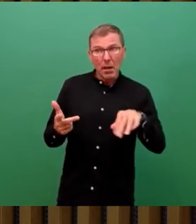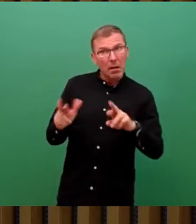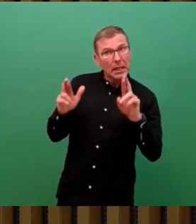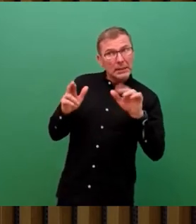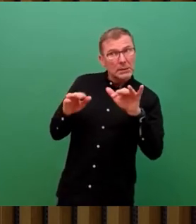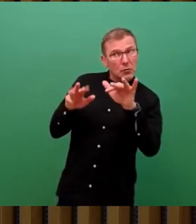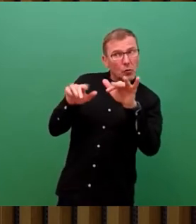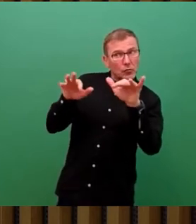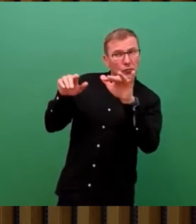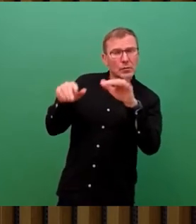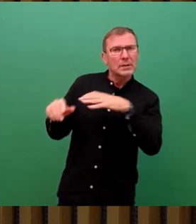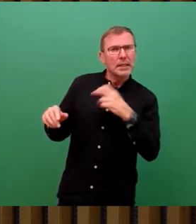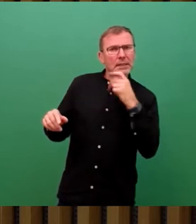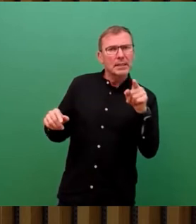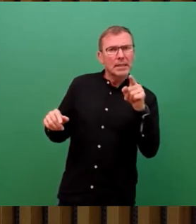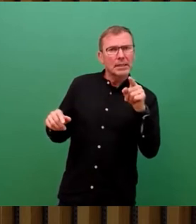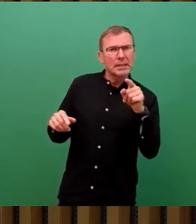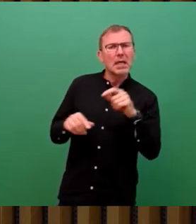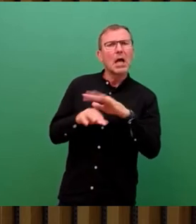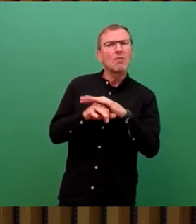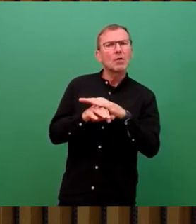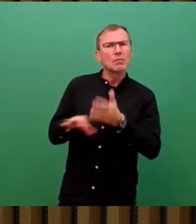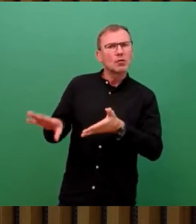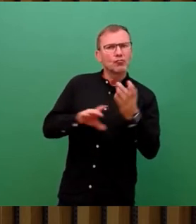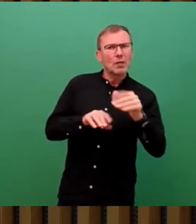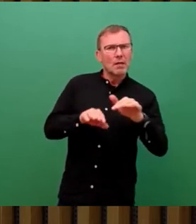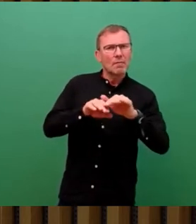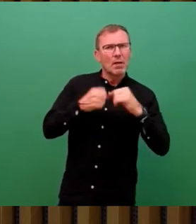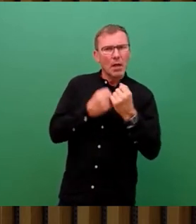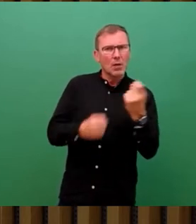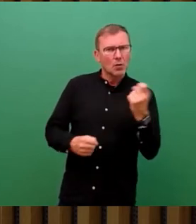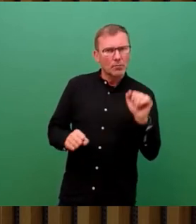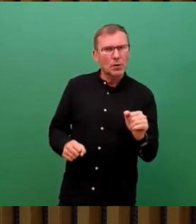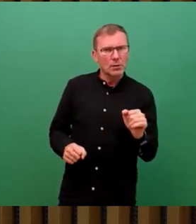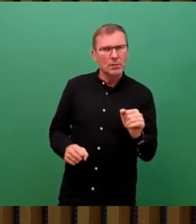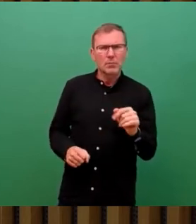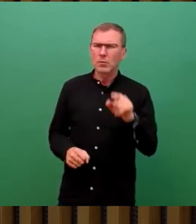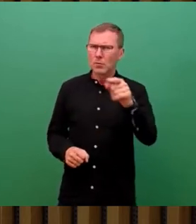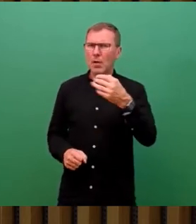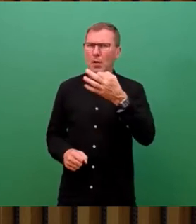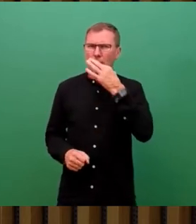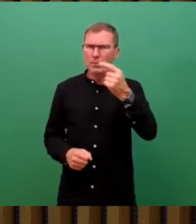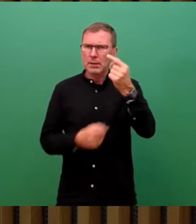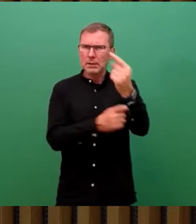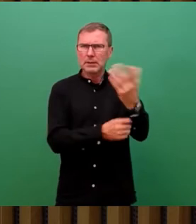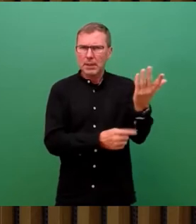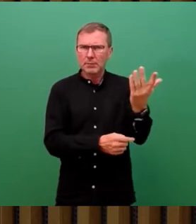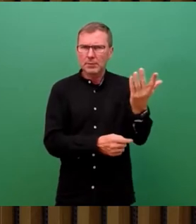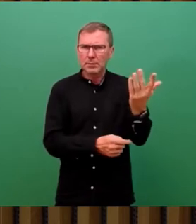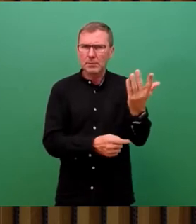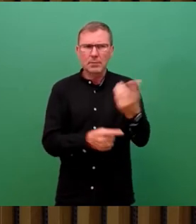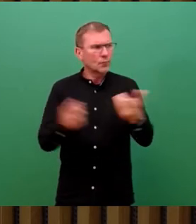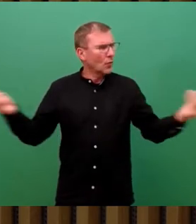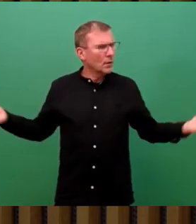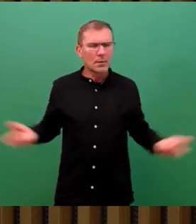Sachsenenergie in eine wirtschaftliche Schieflage kommen könnte? Herr Oberbürgermeister, nehme an, Sie beantworten die Frage selbst. Sie haben ja kaum noch jemanden da vorne, der Sie